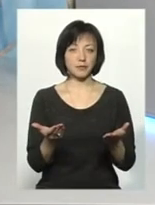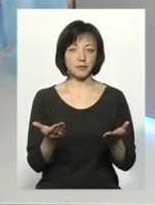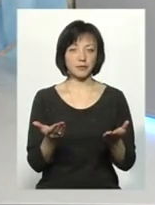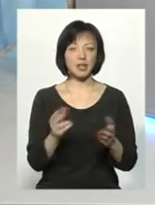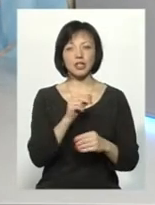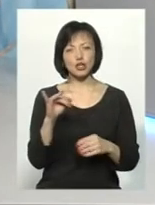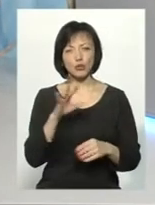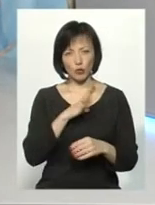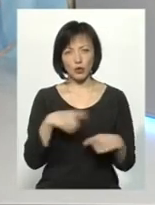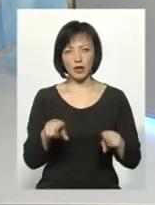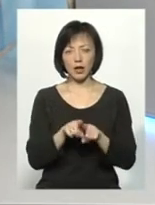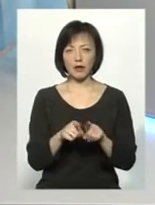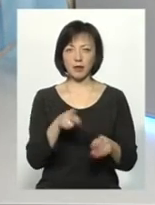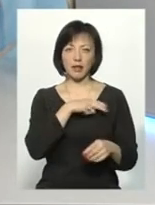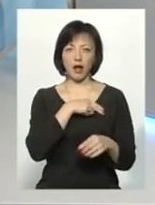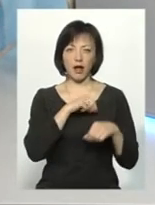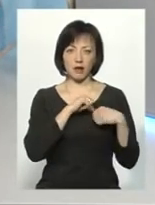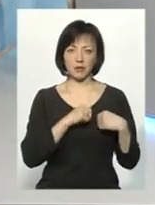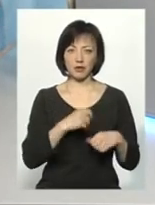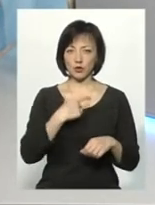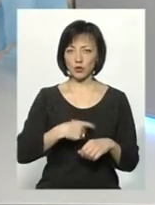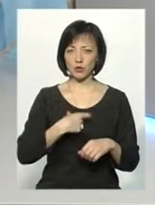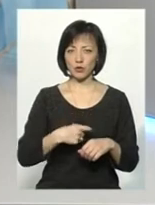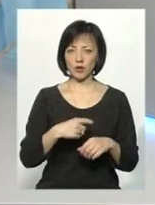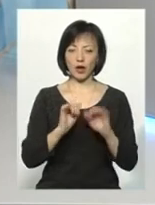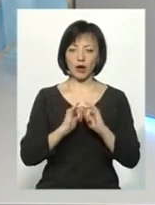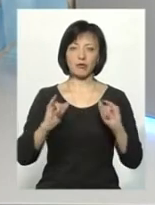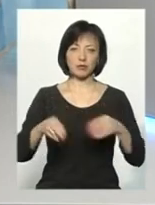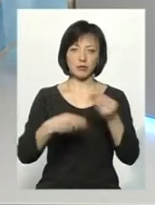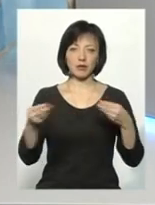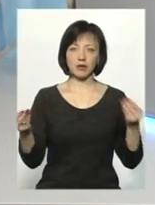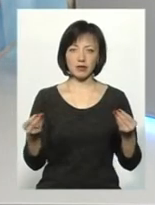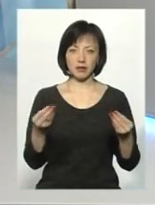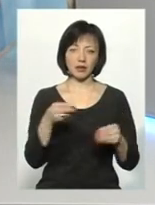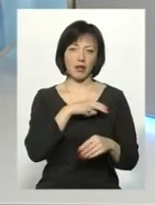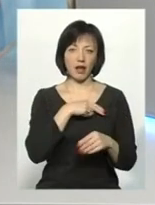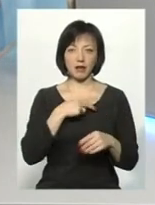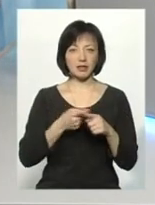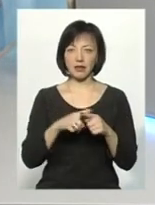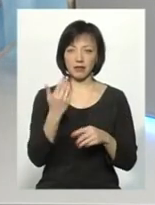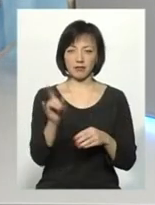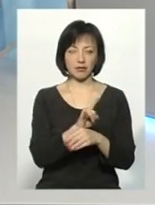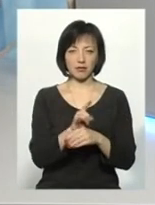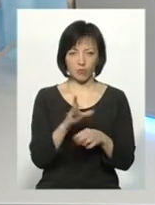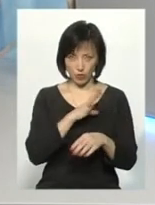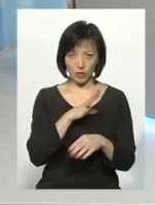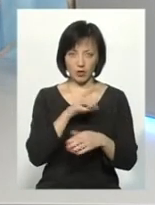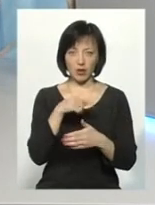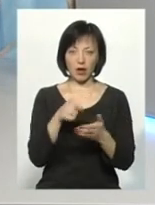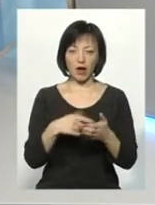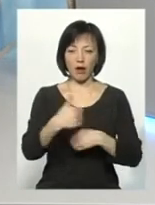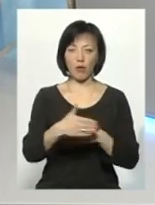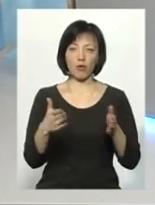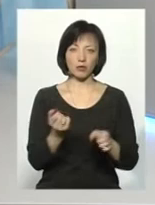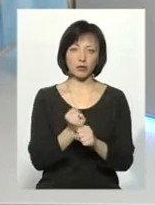Чи було, до речі, таке, що наліпки хтось собі розповсюджував, ходив із вашими наліпками, а це були не ваші волонтери? Так само картонну коробку